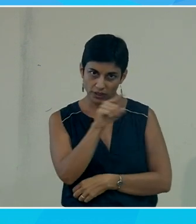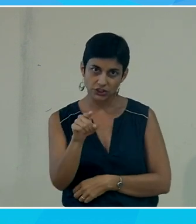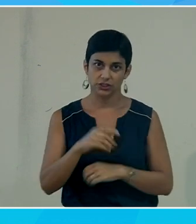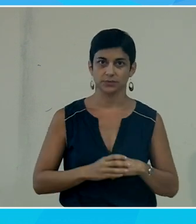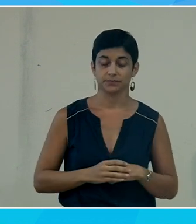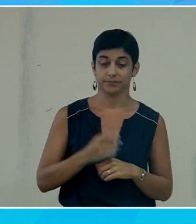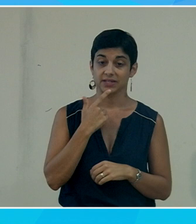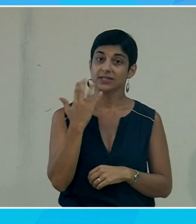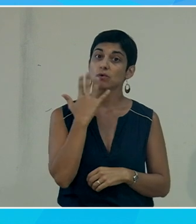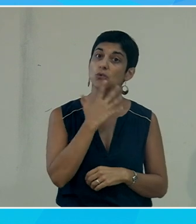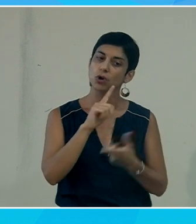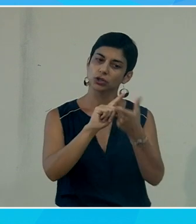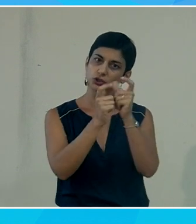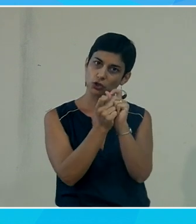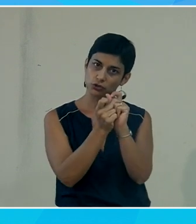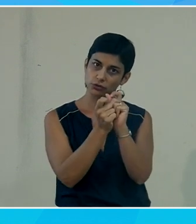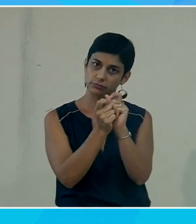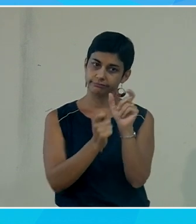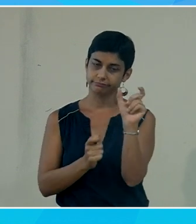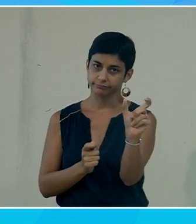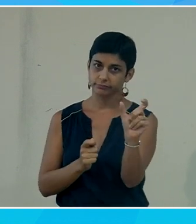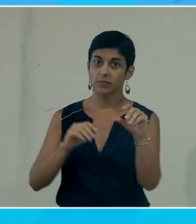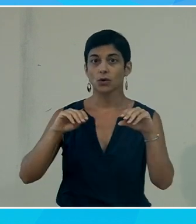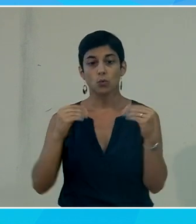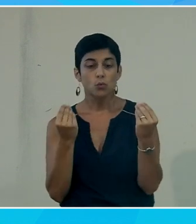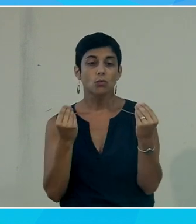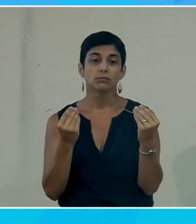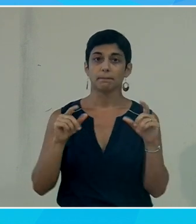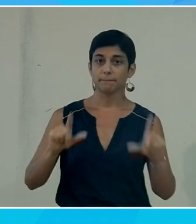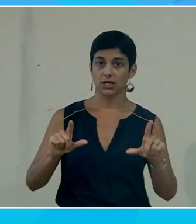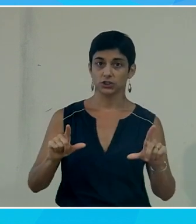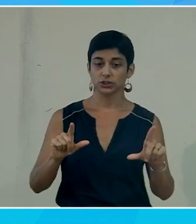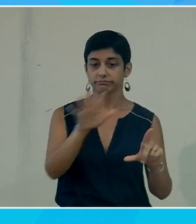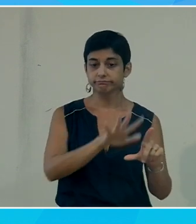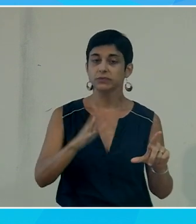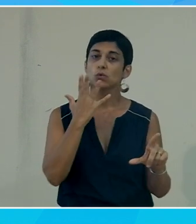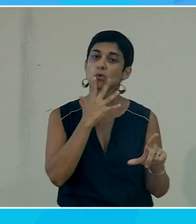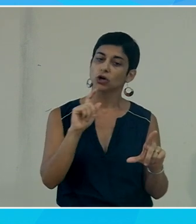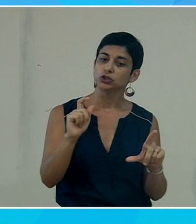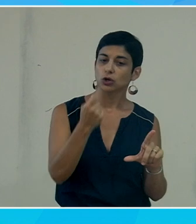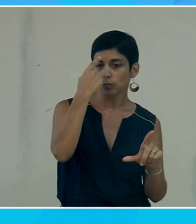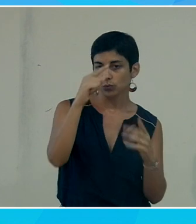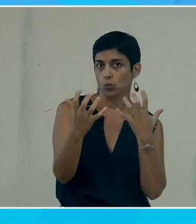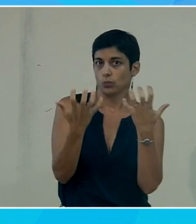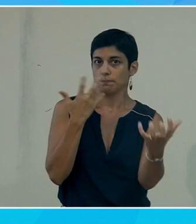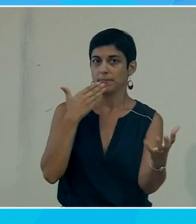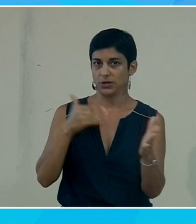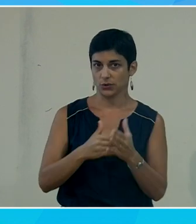il faut soit changer la couleur de la police de caractère, soit changer la couleur de la page puisque ça va permettre de redonner du contraste.